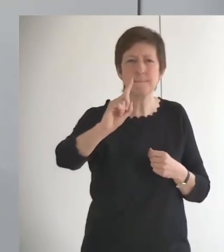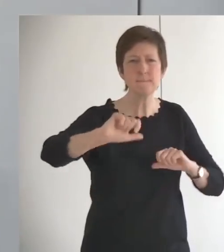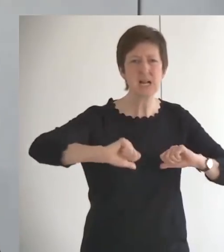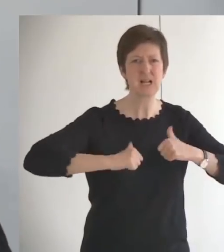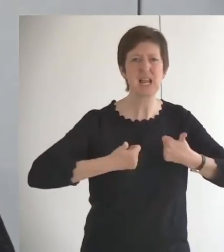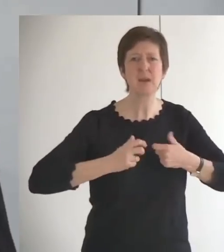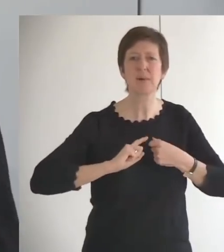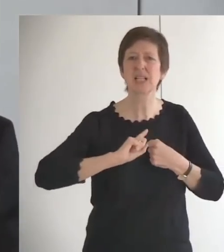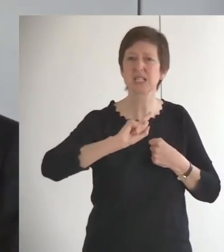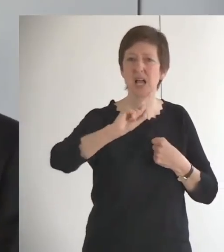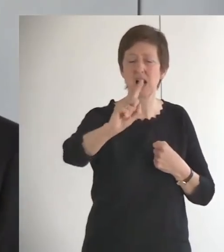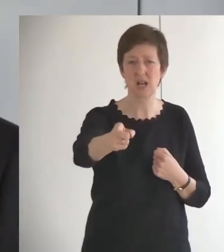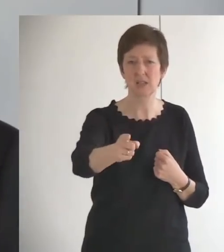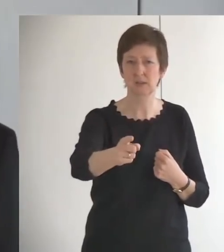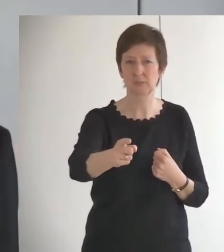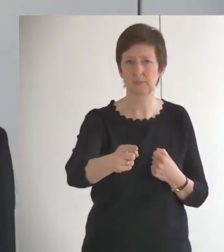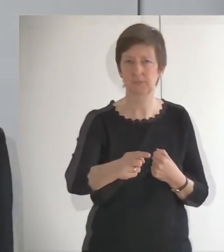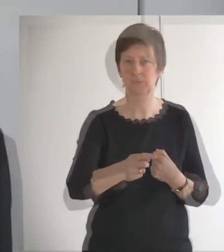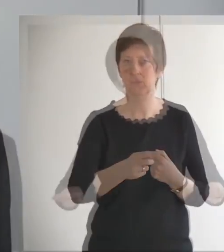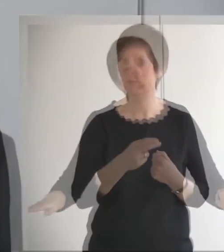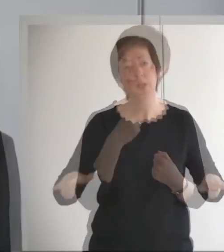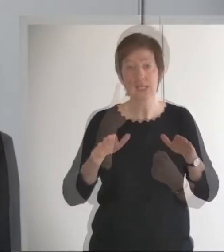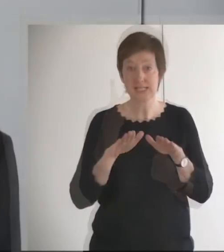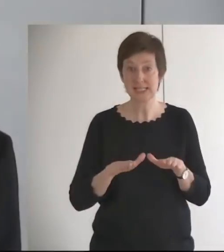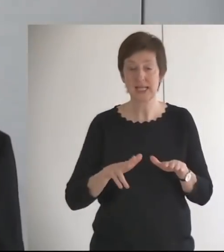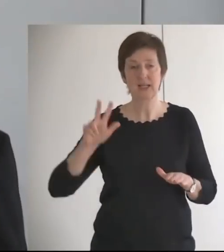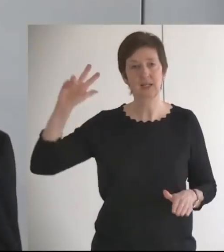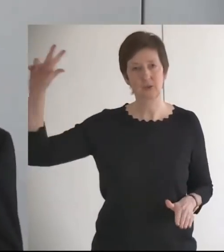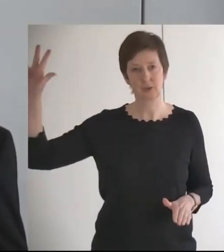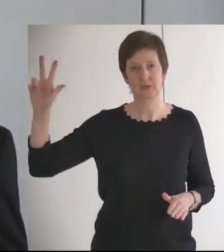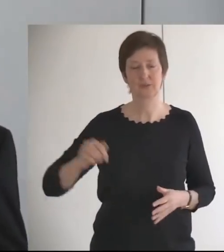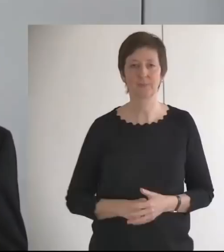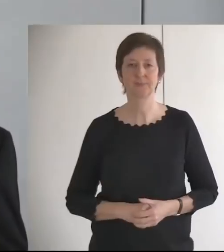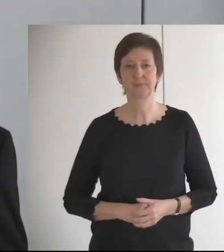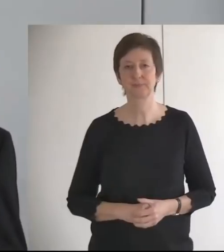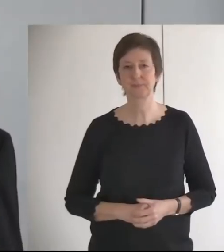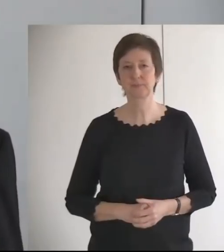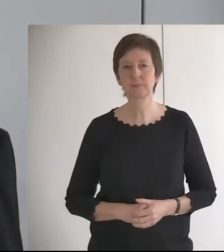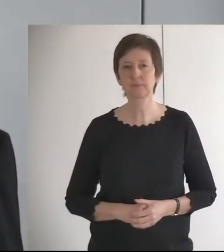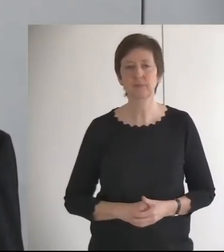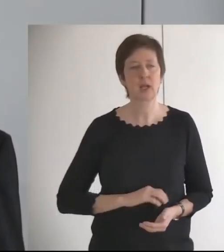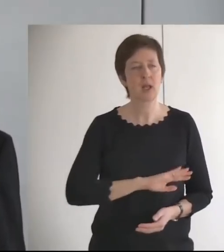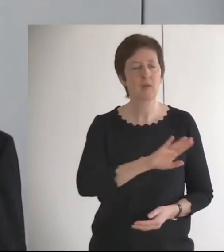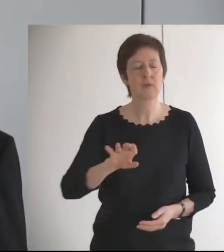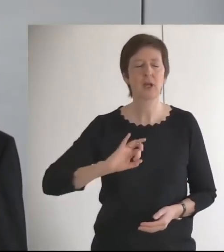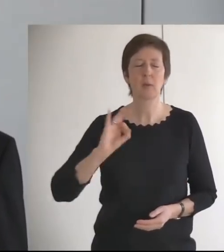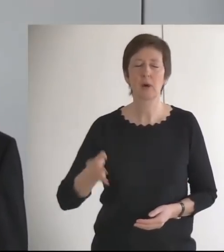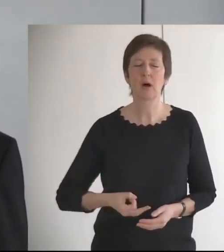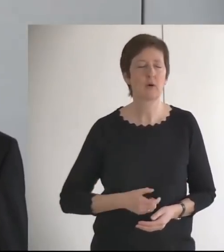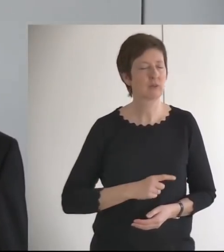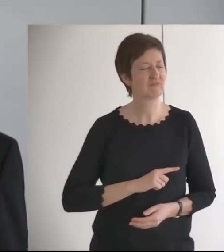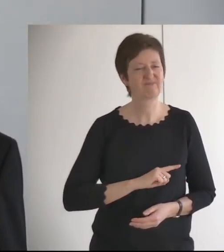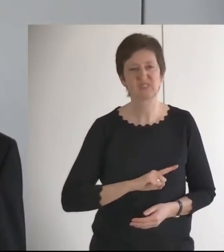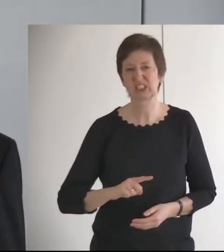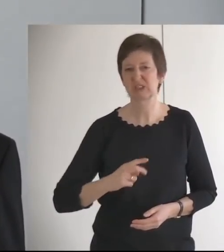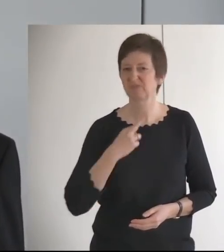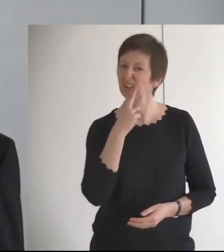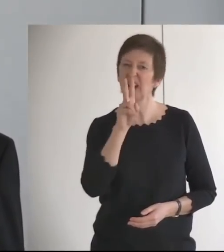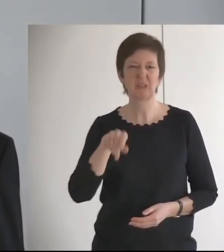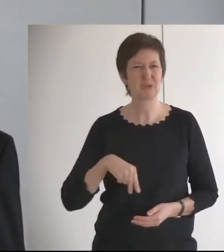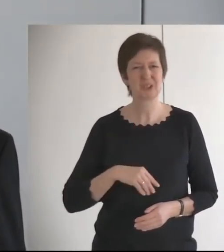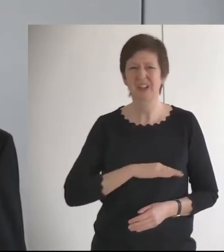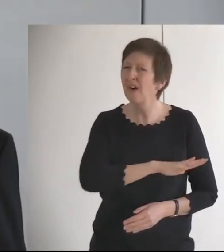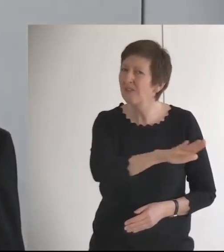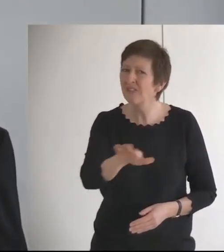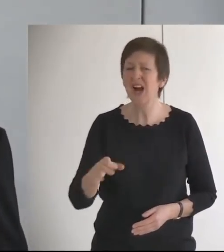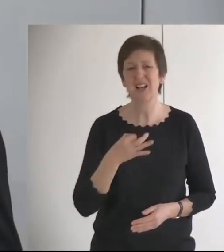Und sehen wir da nicht auch Parallelen für uns? Wir brauchen nicht Antworten auf alle unsere Fragen bekommen, ihr Lieben.